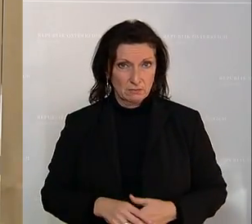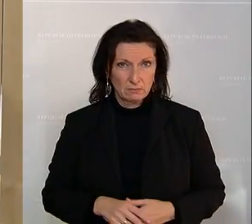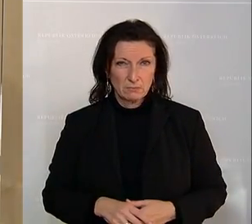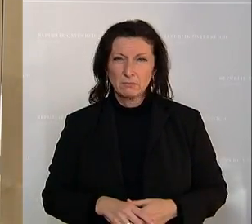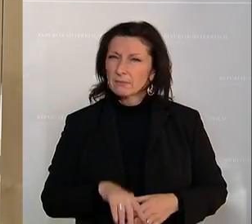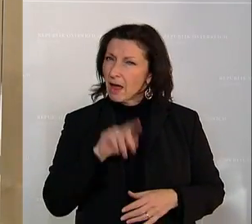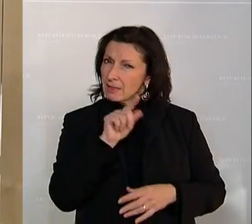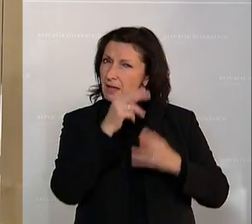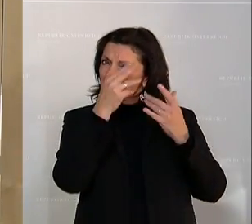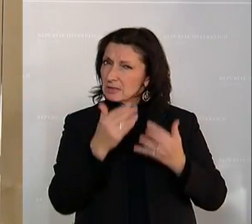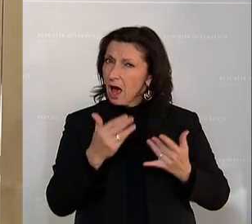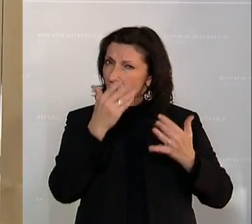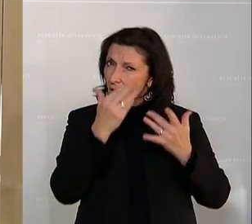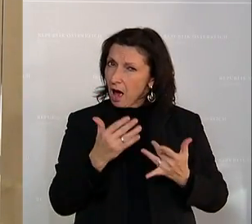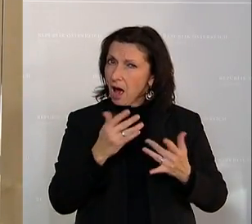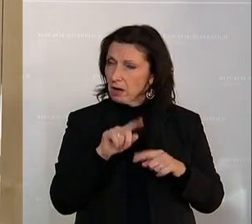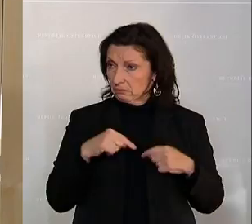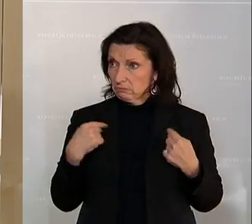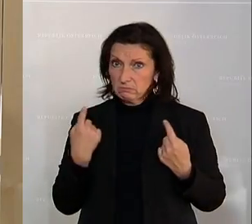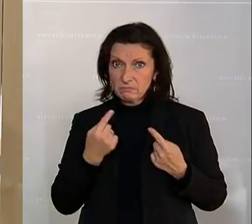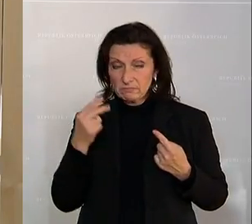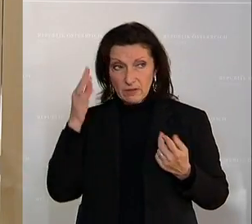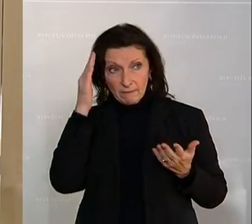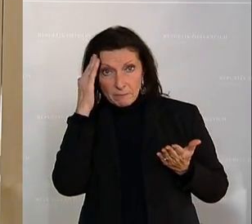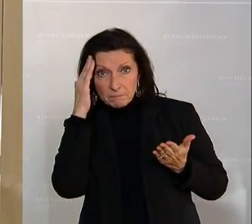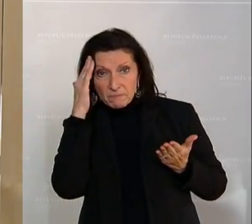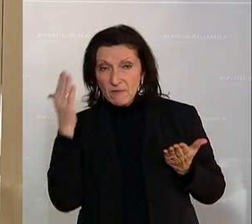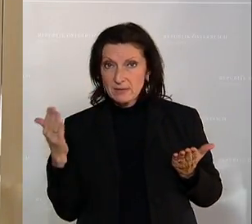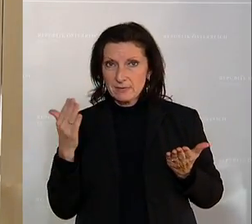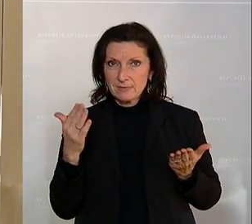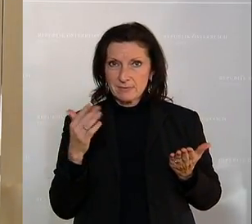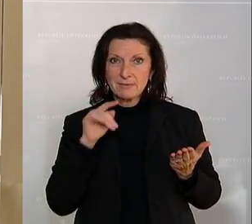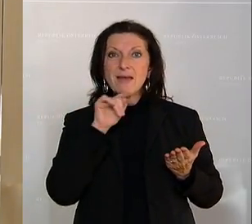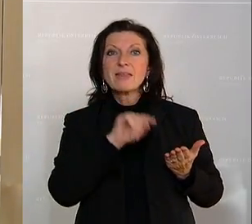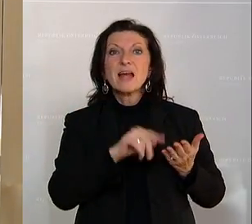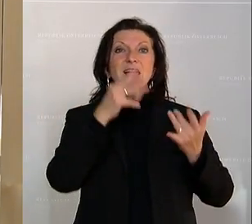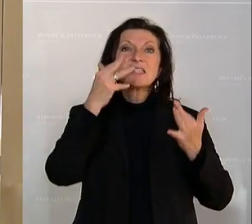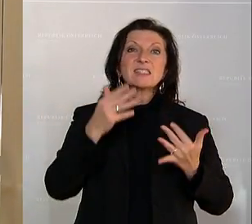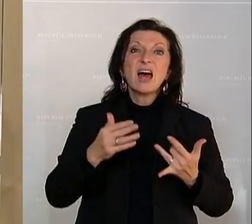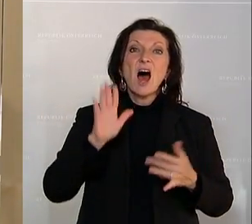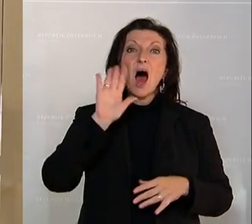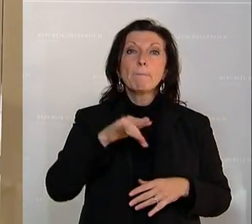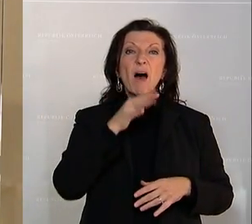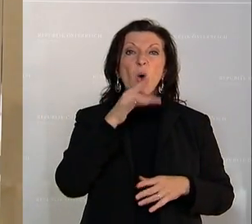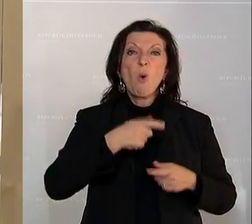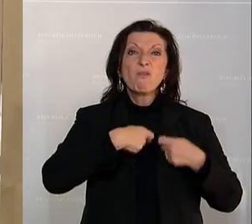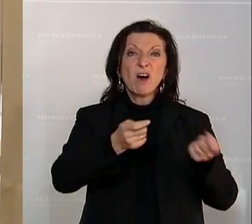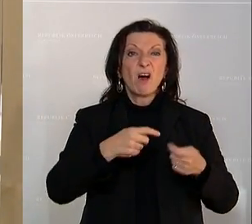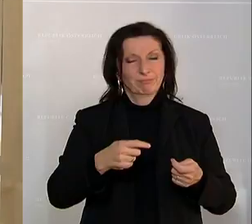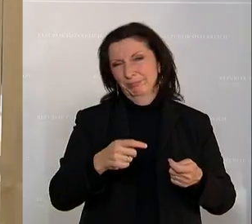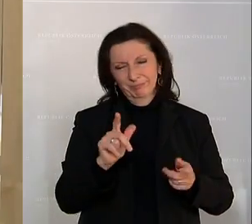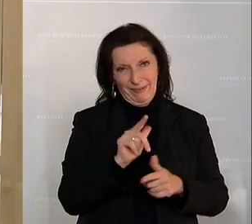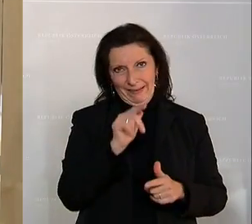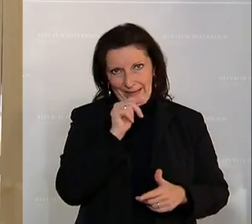sind Zahlen, von denen wir wissen, dass das nicht im Abhofverkauf geht. Das sind Zahlen von